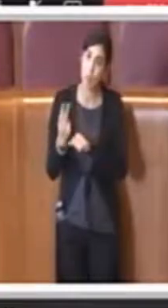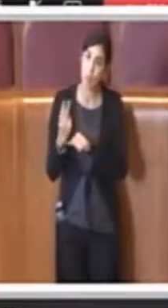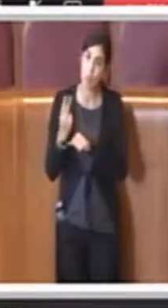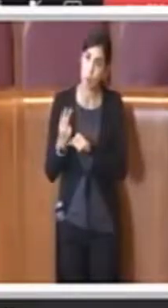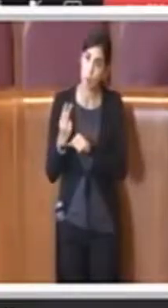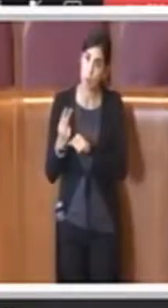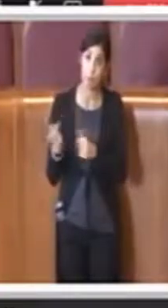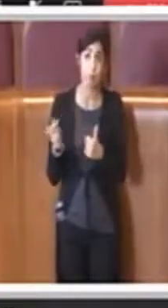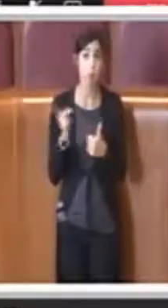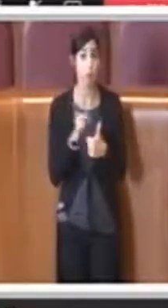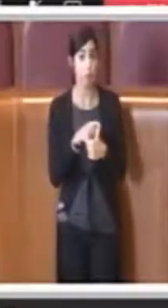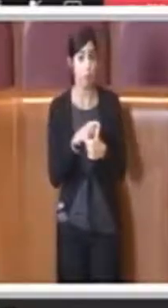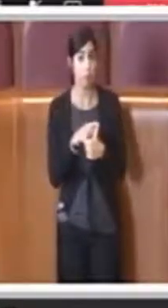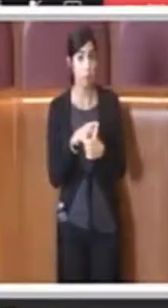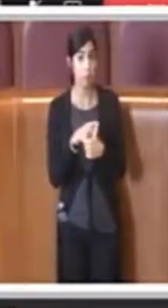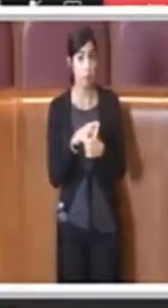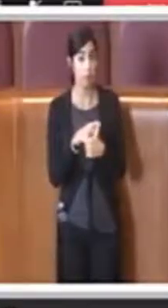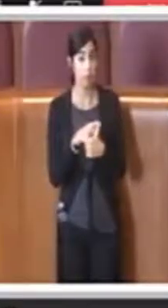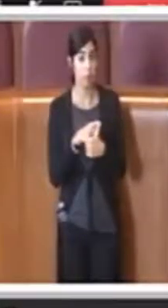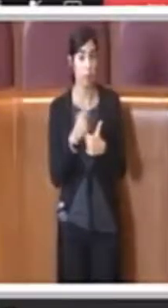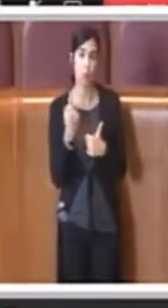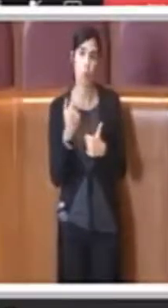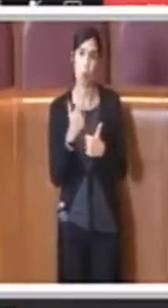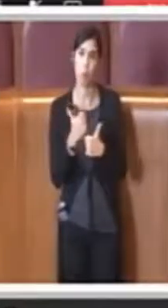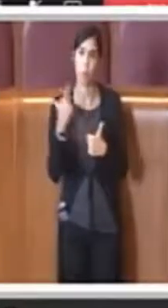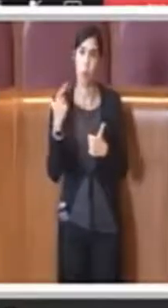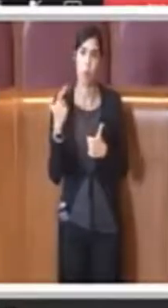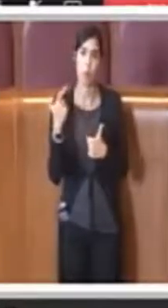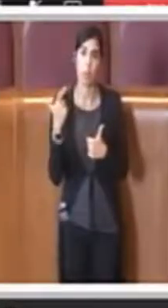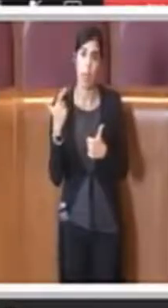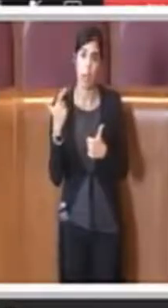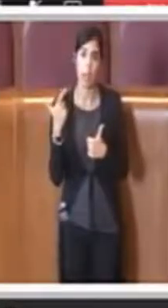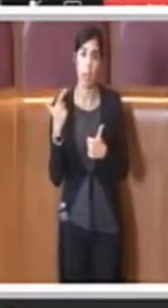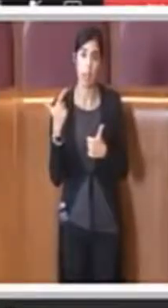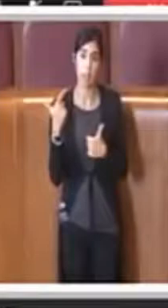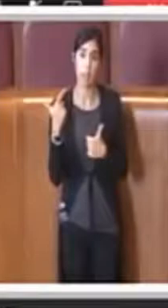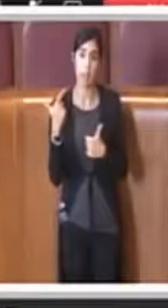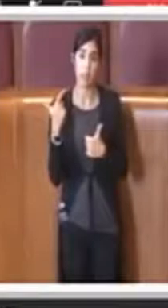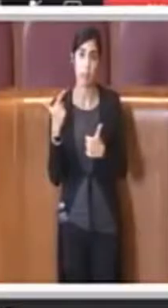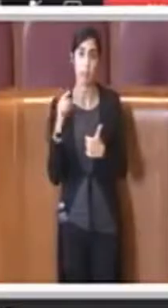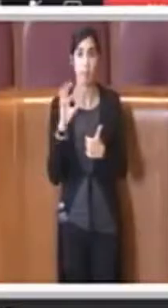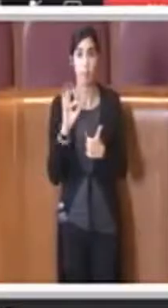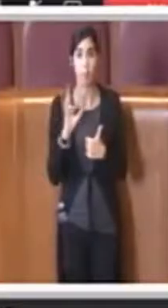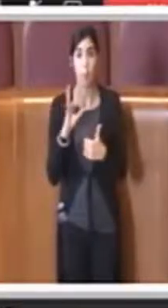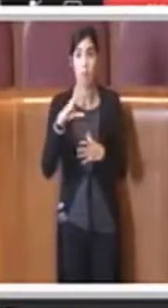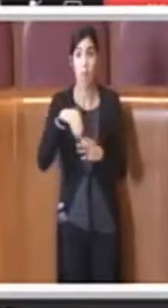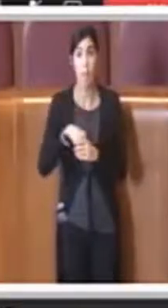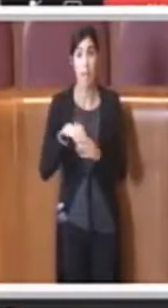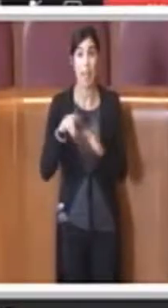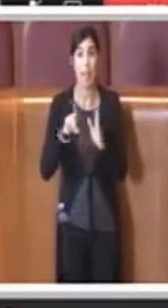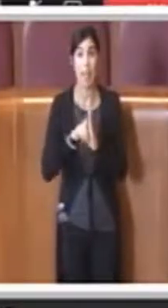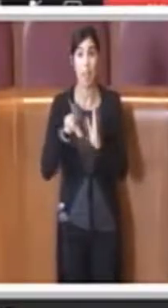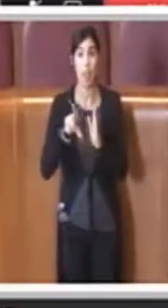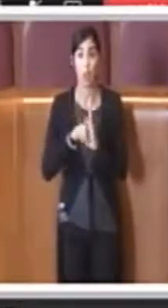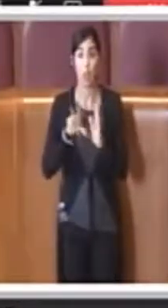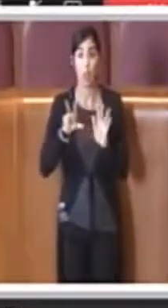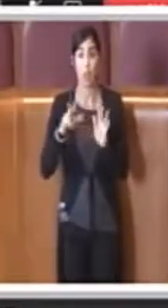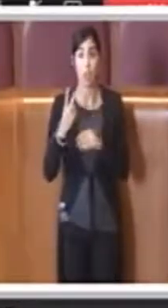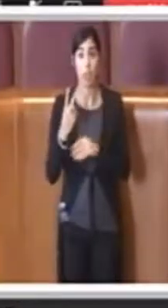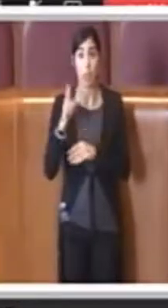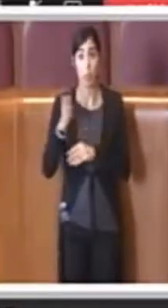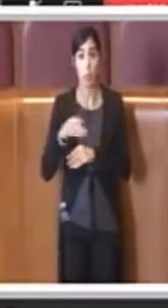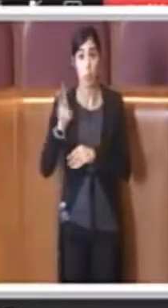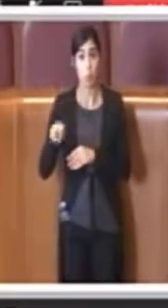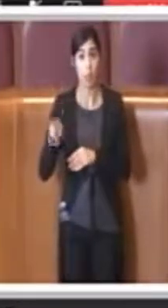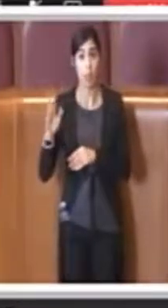istituto molto importante, che tra l'altro è all'interno del decreto legislativo 82 del 2005,